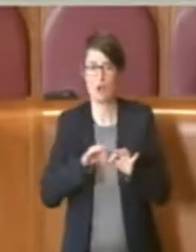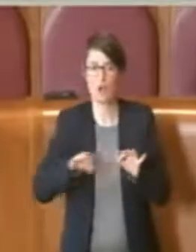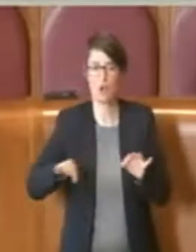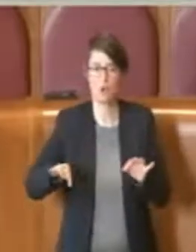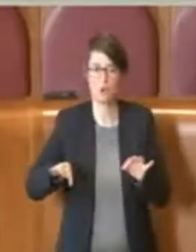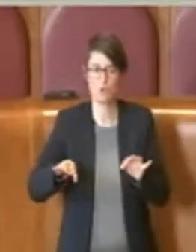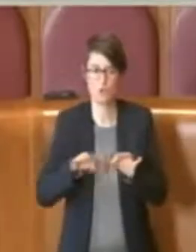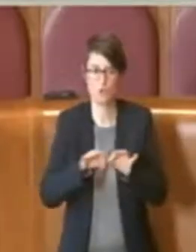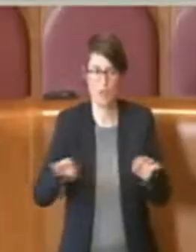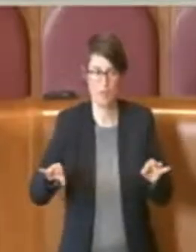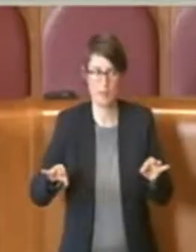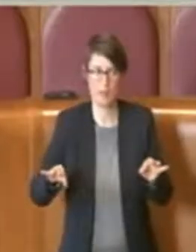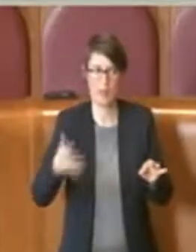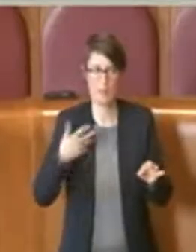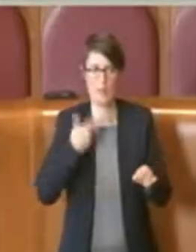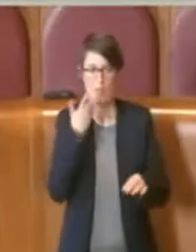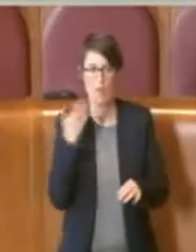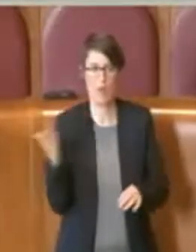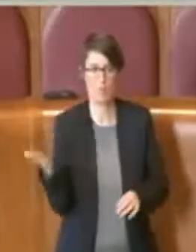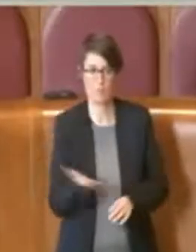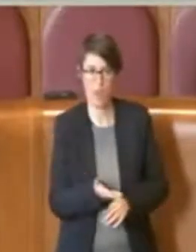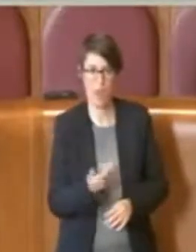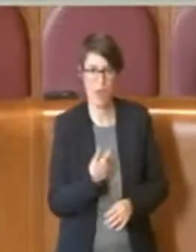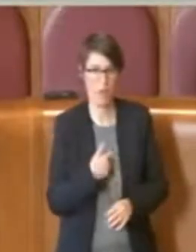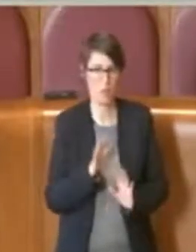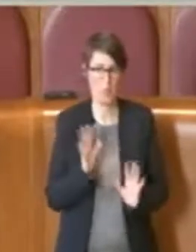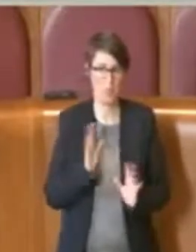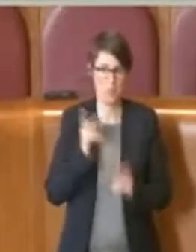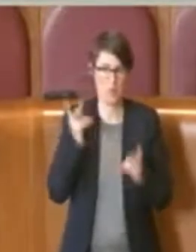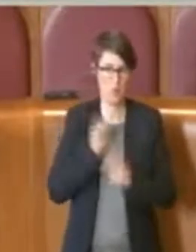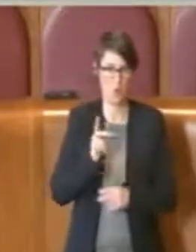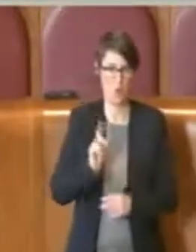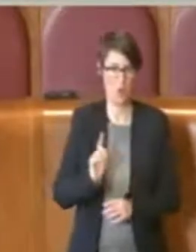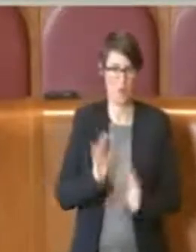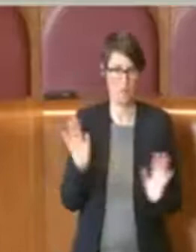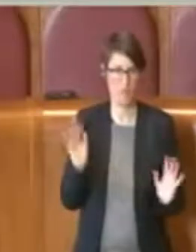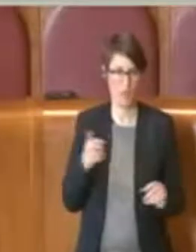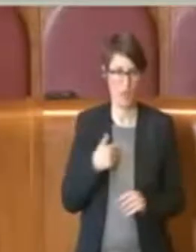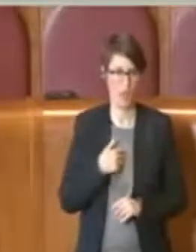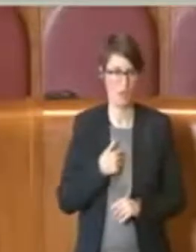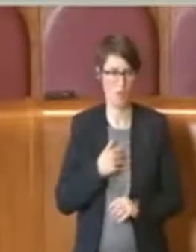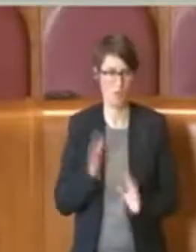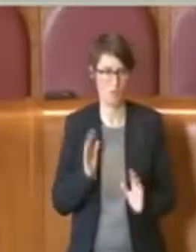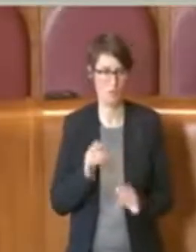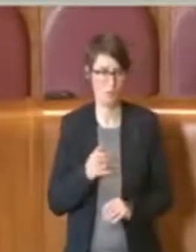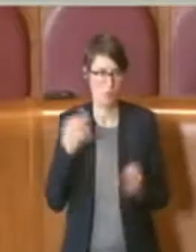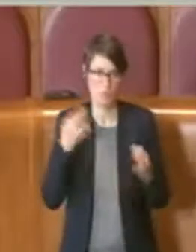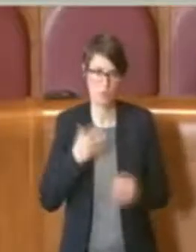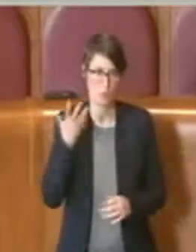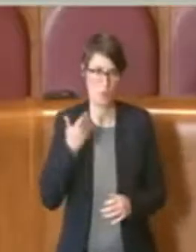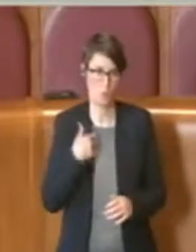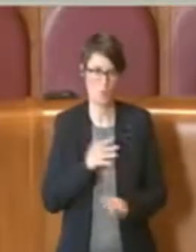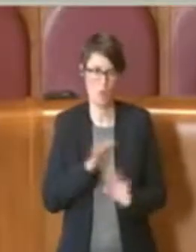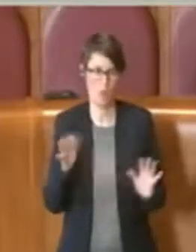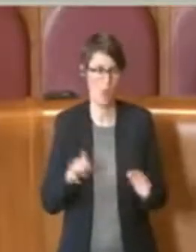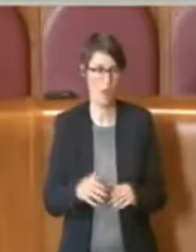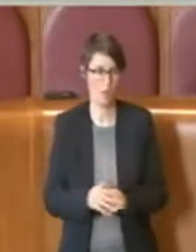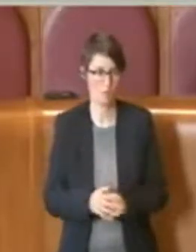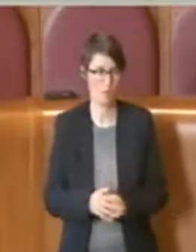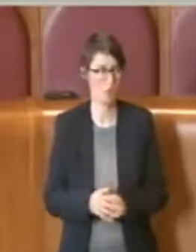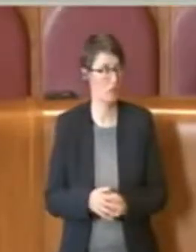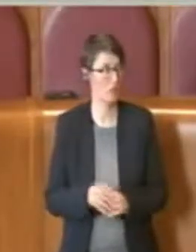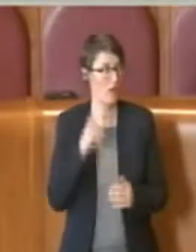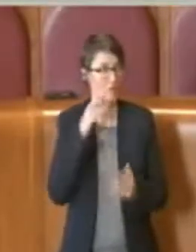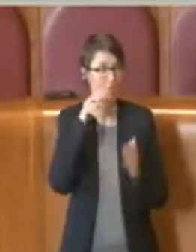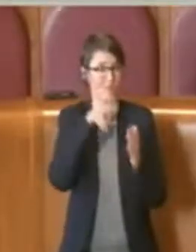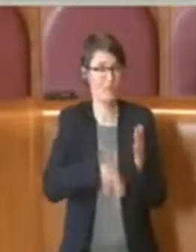E questa è una cosa assolutamente non corretta, è una cosa sicuramente sbagliata. Vi leggo il